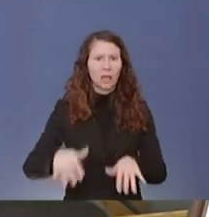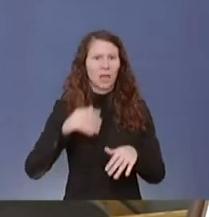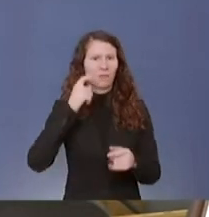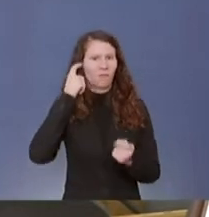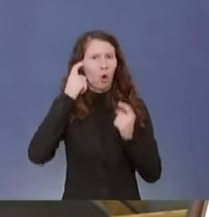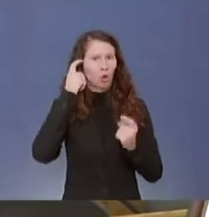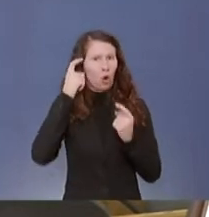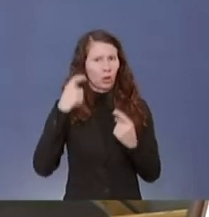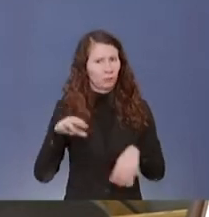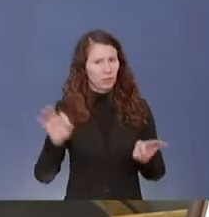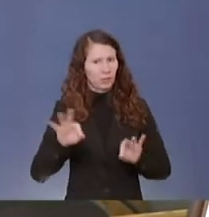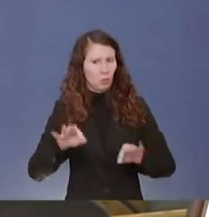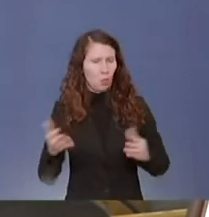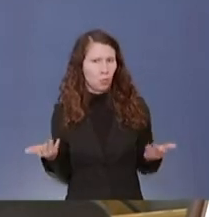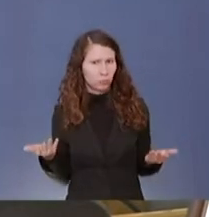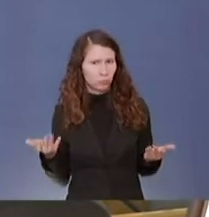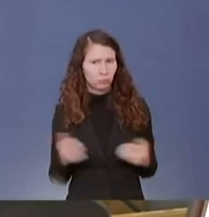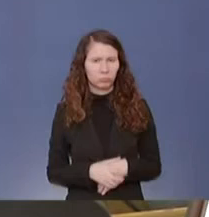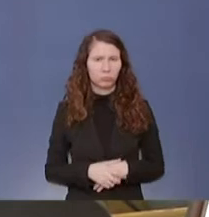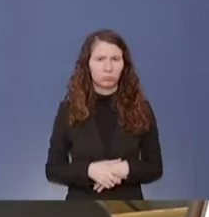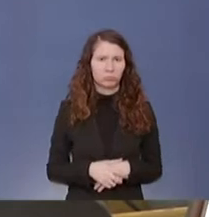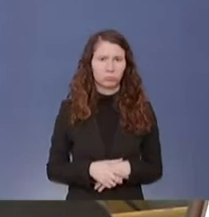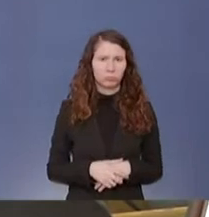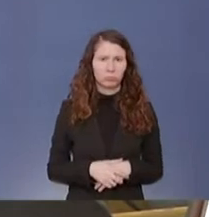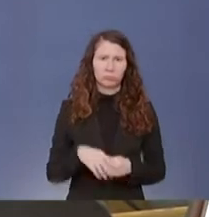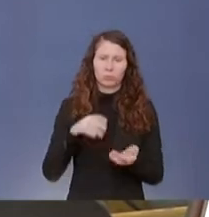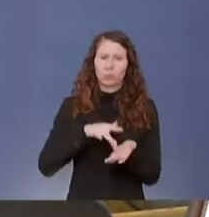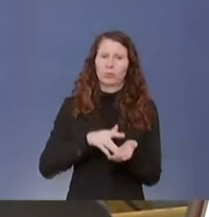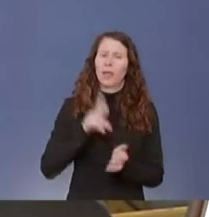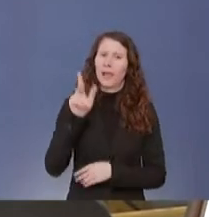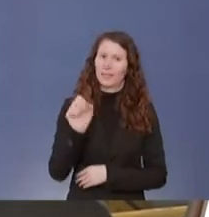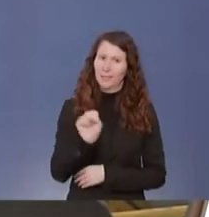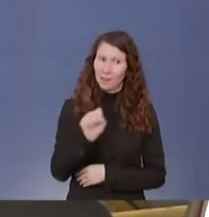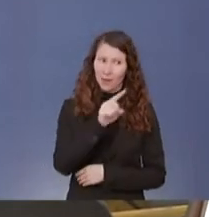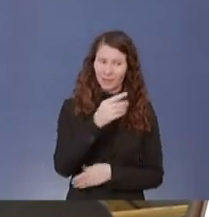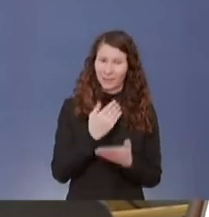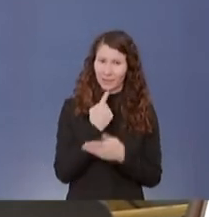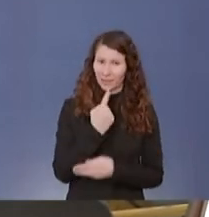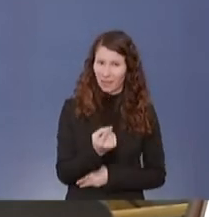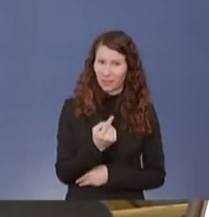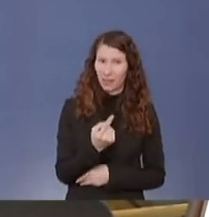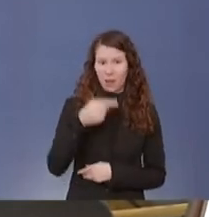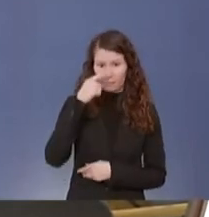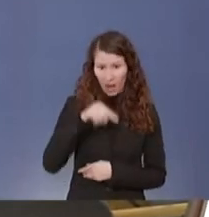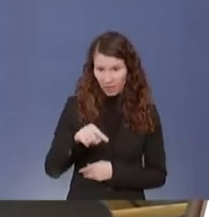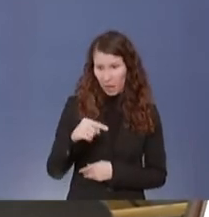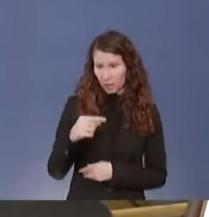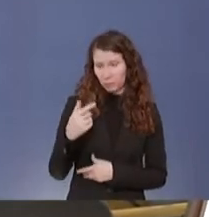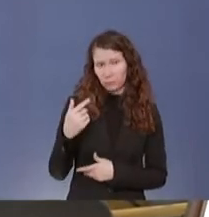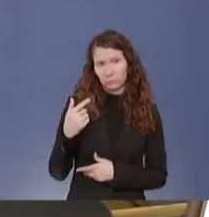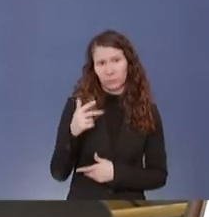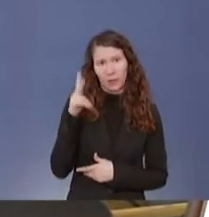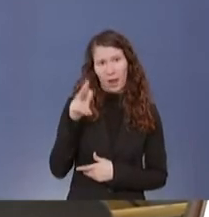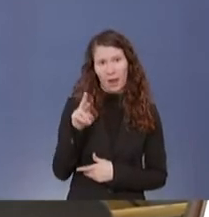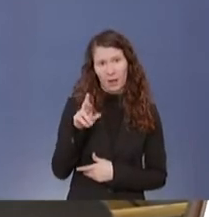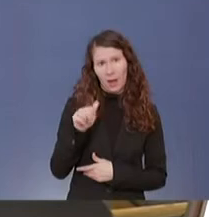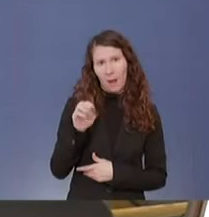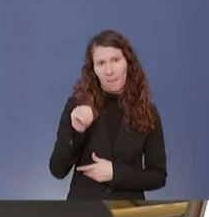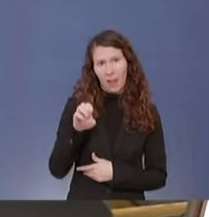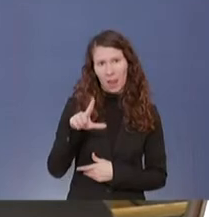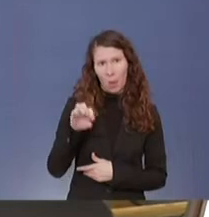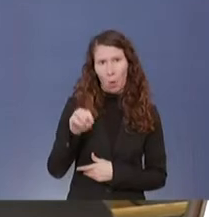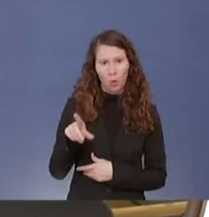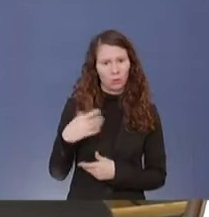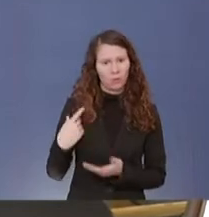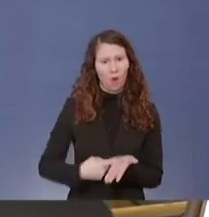aufrechterhalten wird. Weil Herr Sabert hat ja selbst gesagt am Freitag, dass Herr Ramelow die Forderungen in die nächste